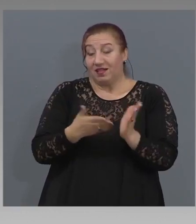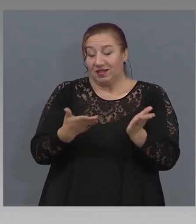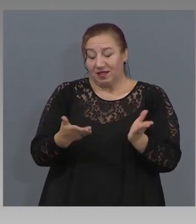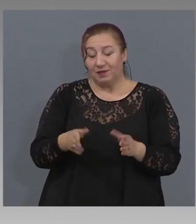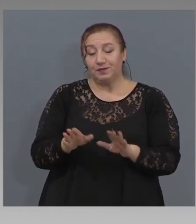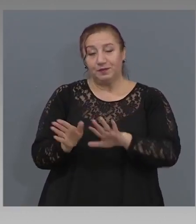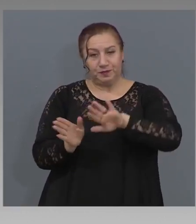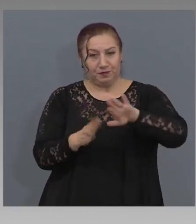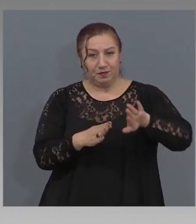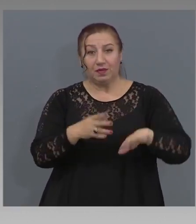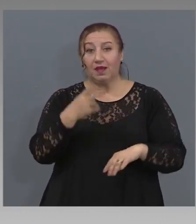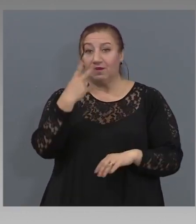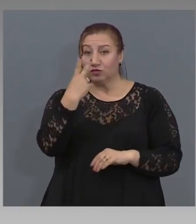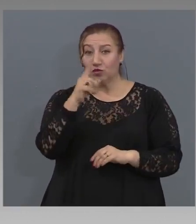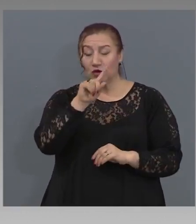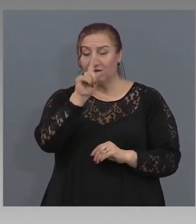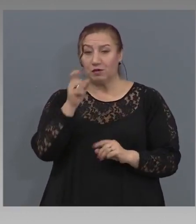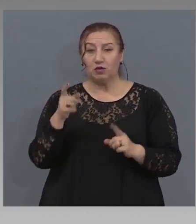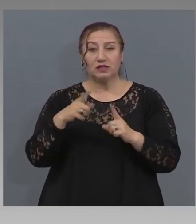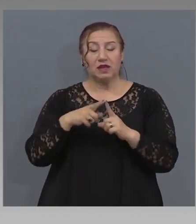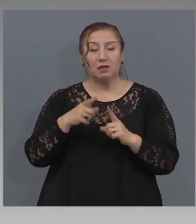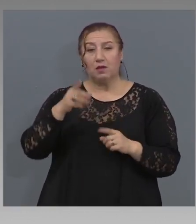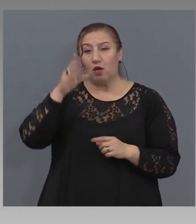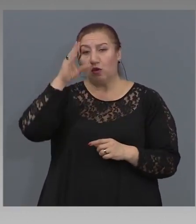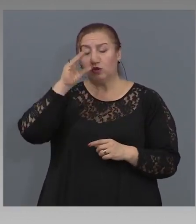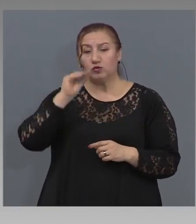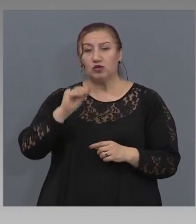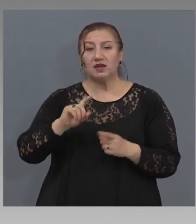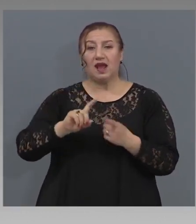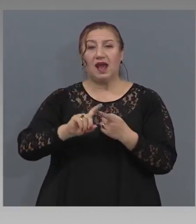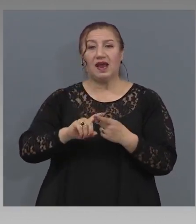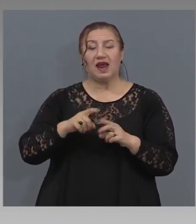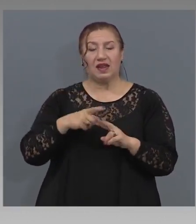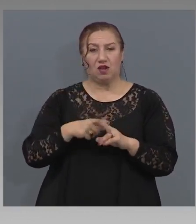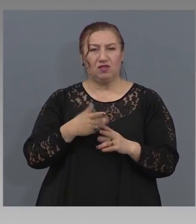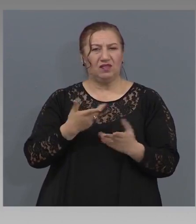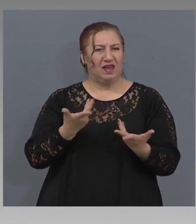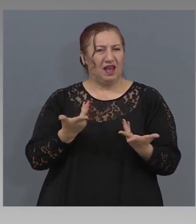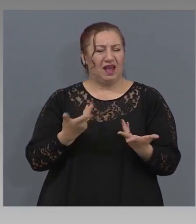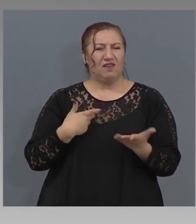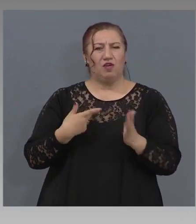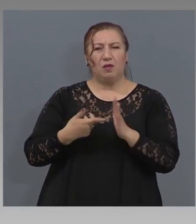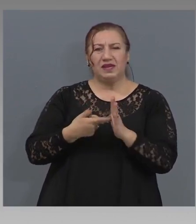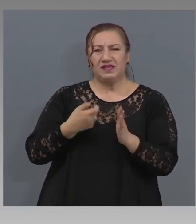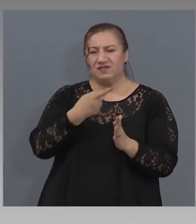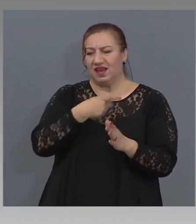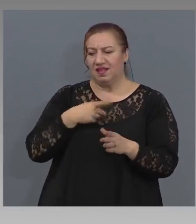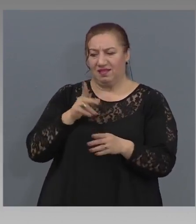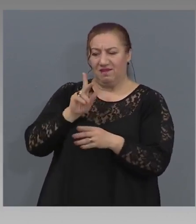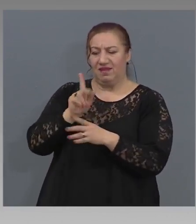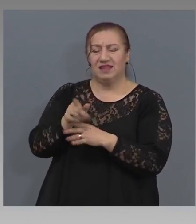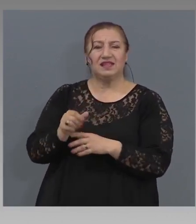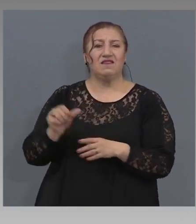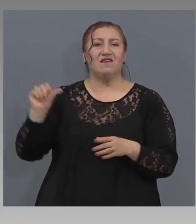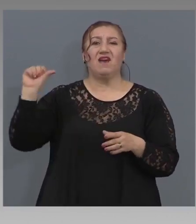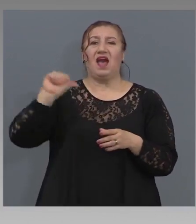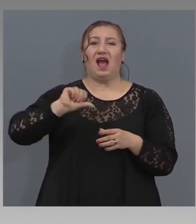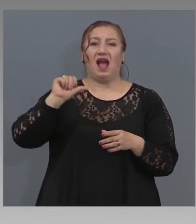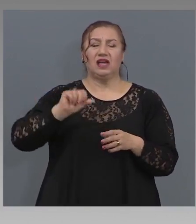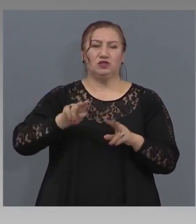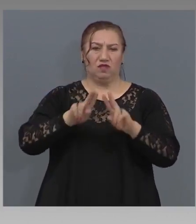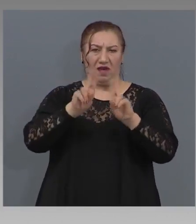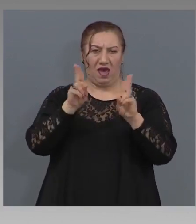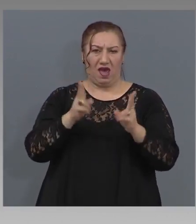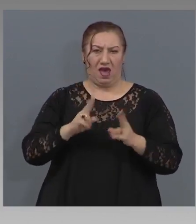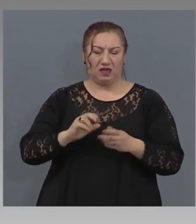Каран Николов. какво беше това влизане в тази газова асоциация, какво го предизви, какво установявате. Малко